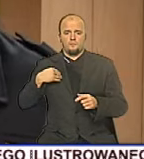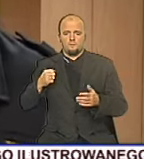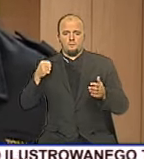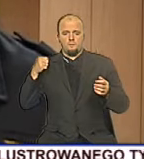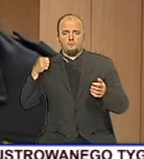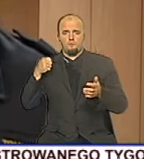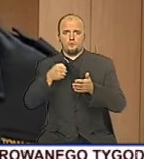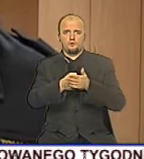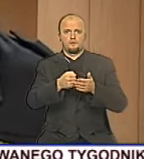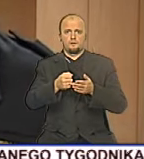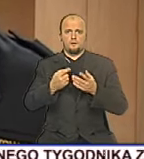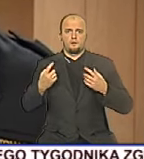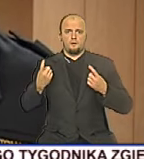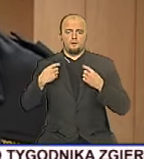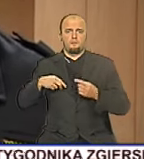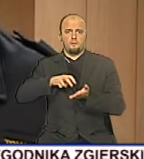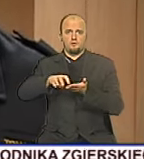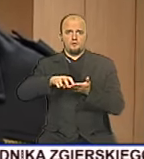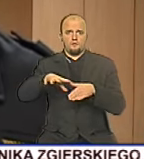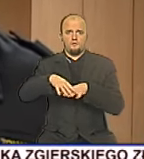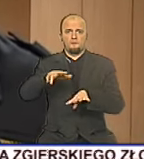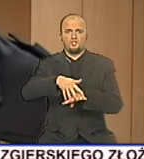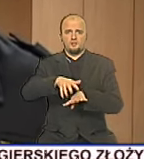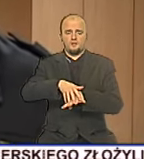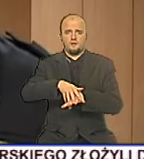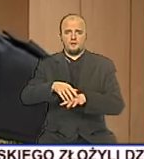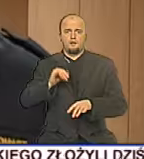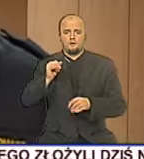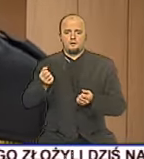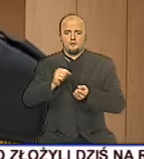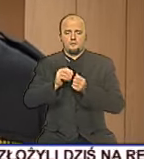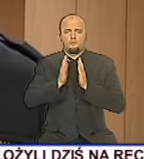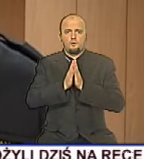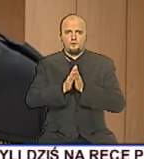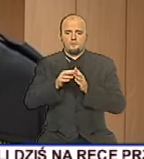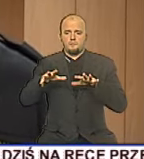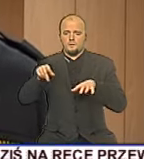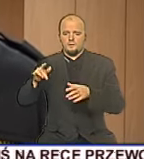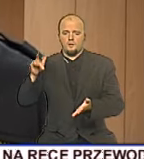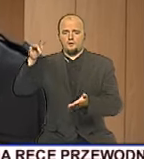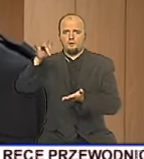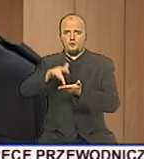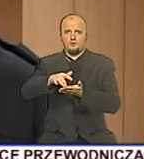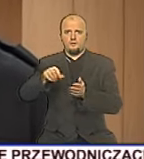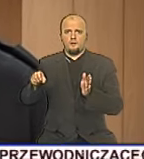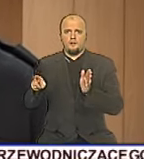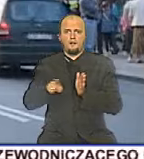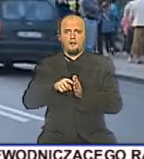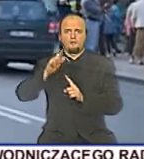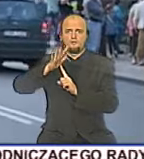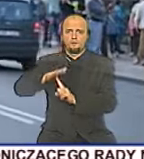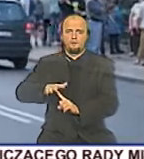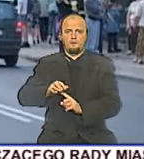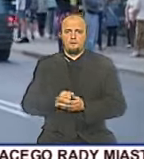pieszego w miejscowości Brzeziny. Dodatkową prośbą było wytyczenie miejsca lądowania dla śmigłowca lotniczego pogotowia ratunkowego.